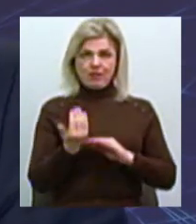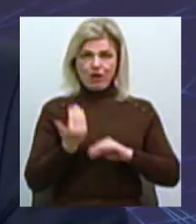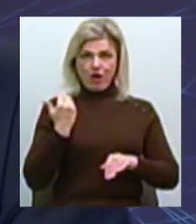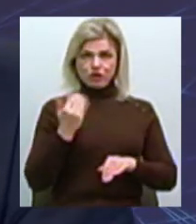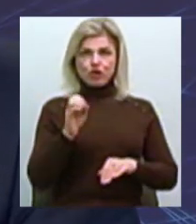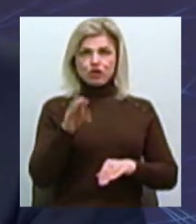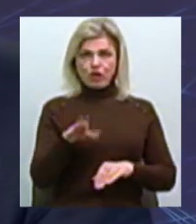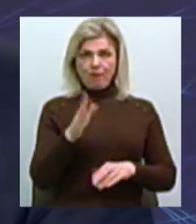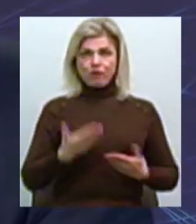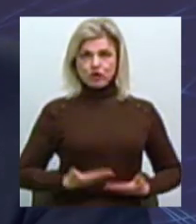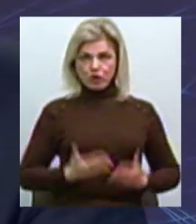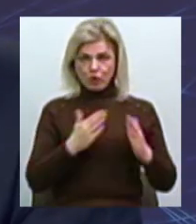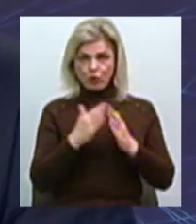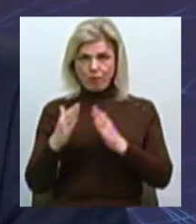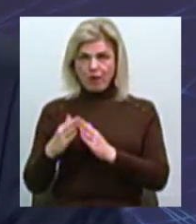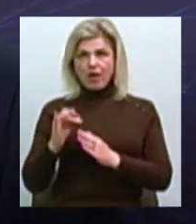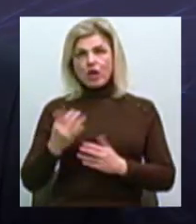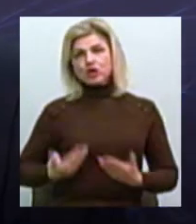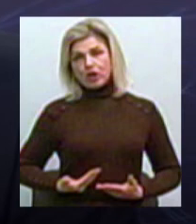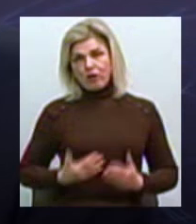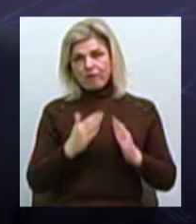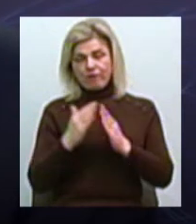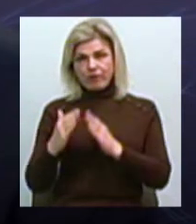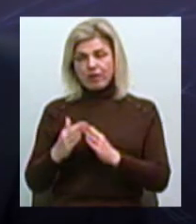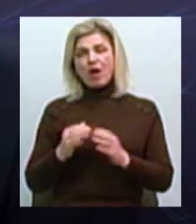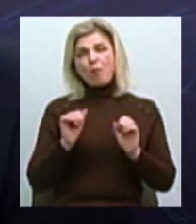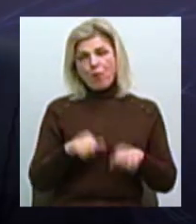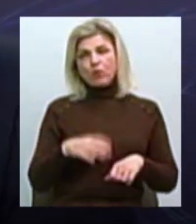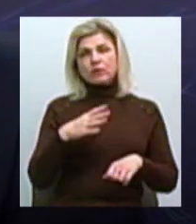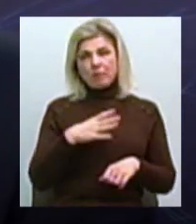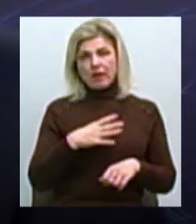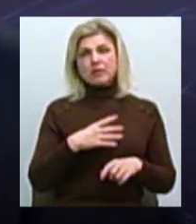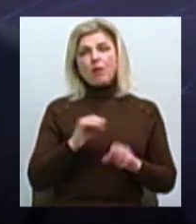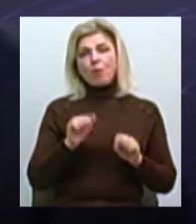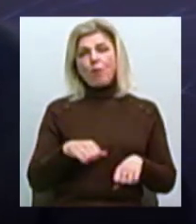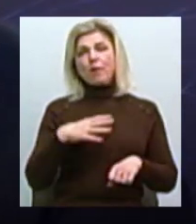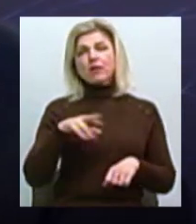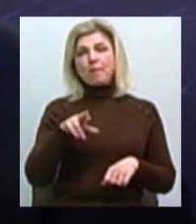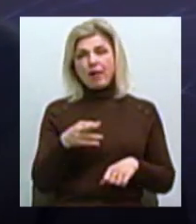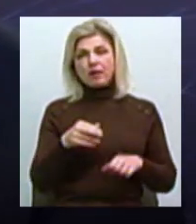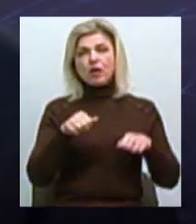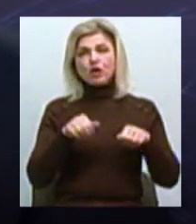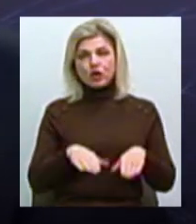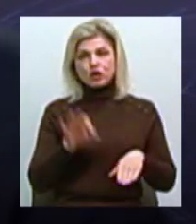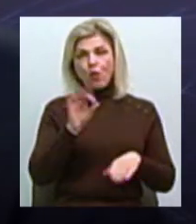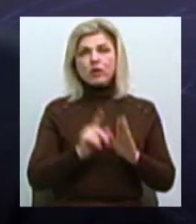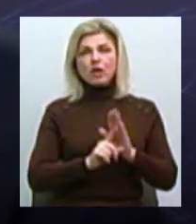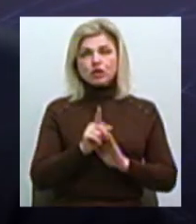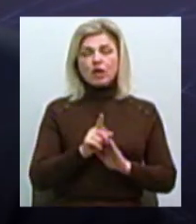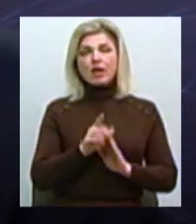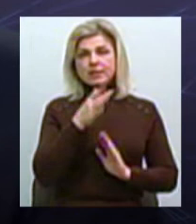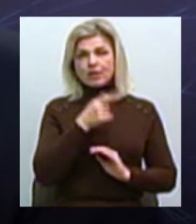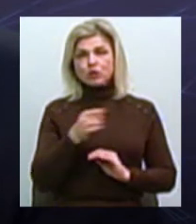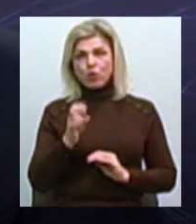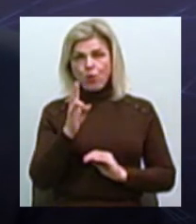чим у житловій сфері, і житлова сфера Тому з великою виригідністю я хочу сказати, що, можливо, в п'ятницю буде прийняти рішення про розпочаток сезона